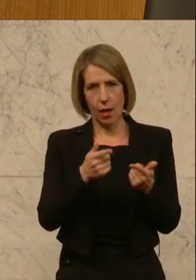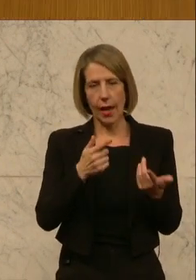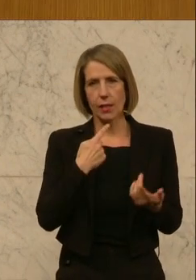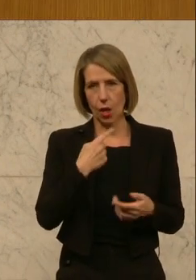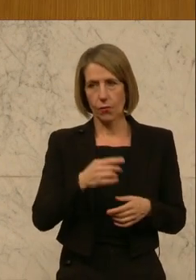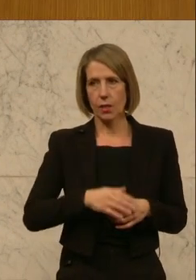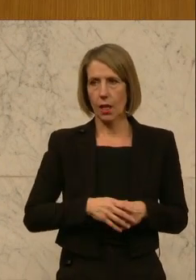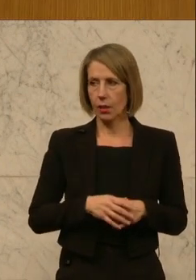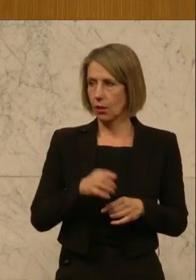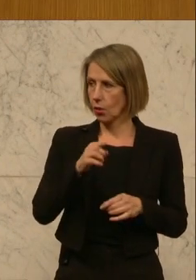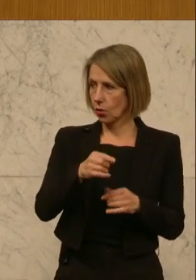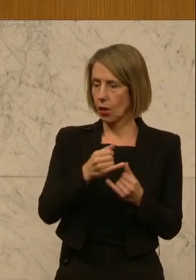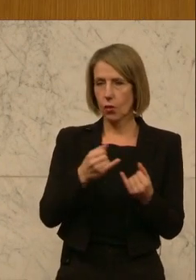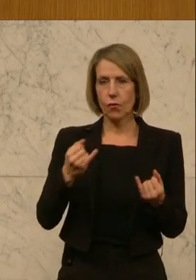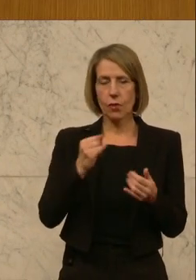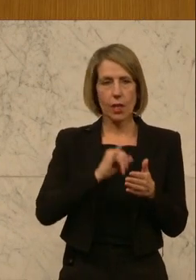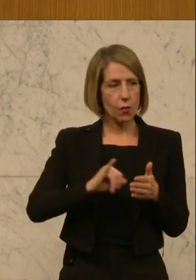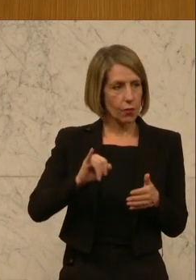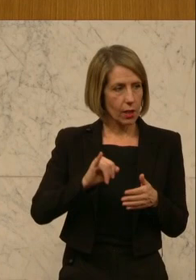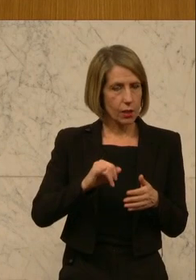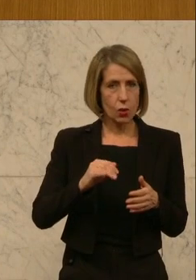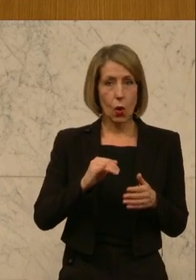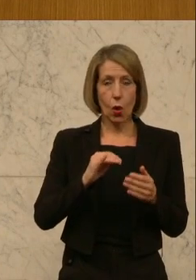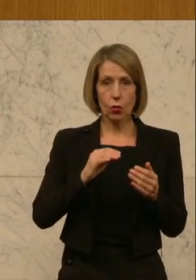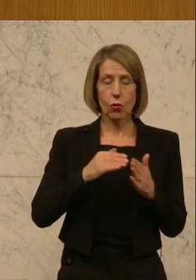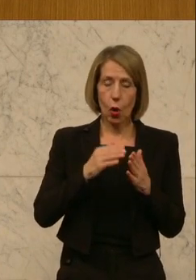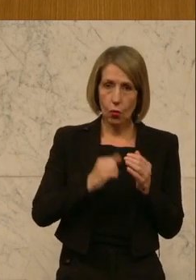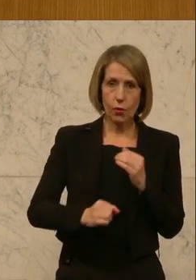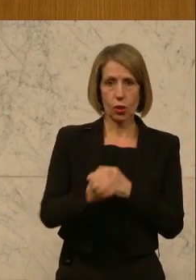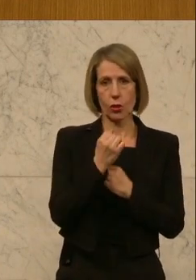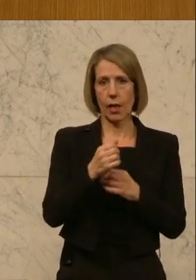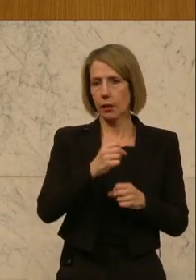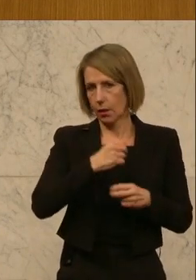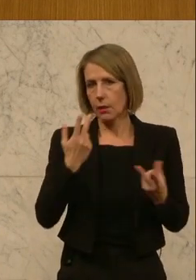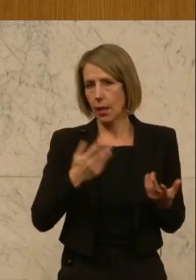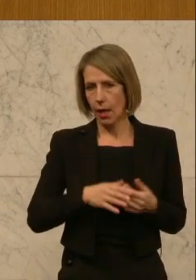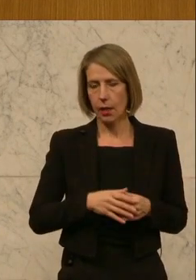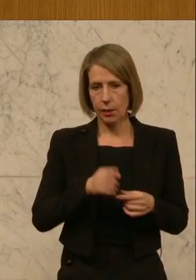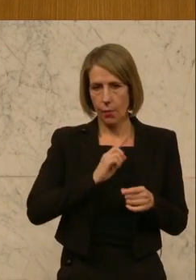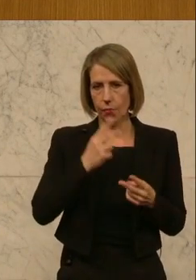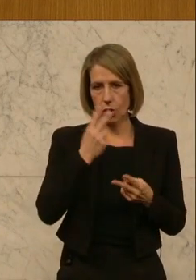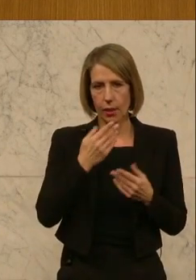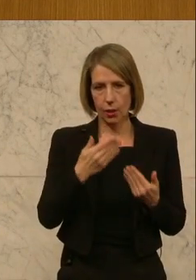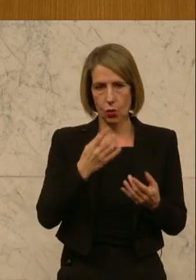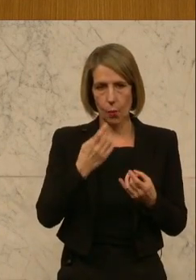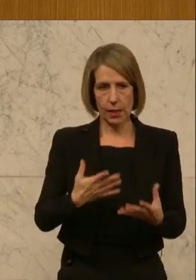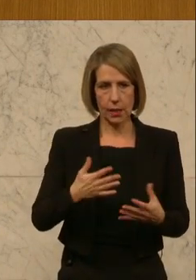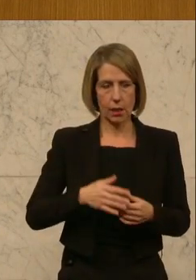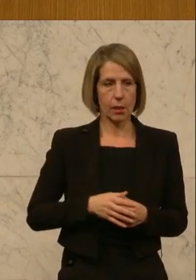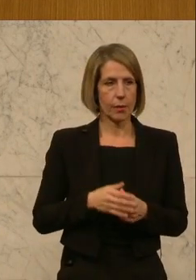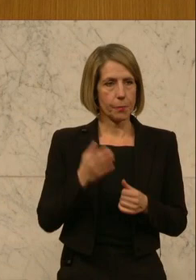das Ganze natürlich die Inflation befeuert, das ist eine selbsterfüllende Prophezeiung gewesen. Und ich kann mich noch gut an die Diskussionen auch mit den